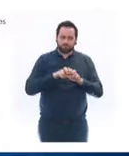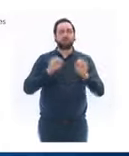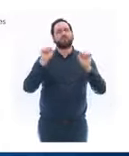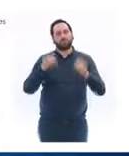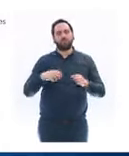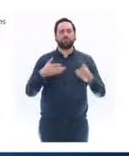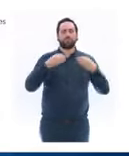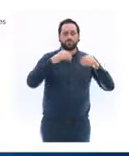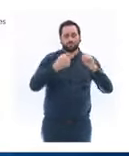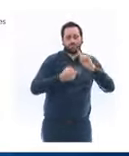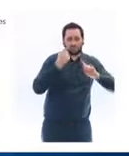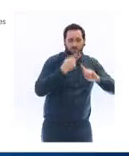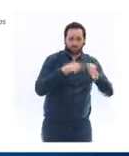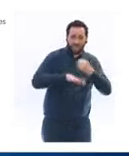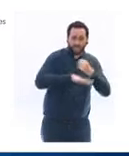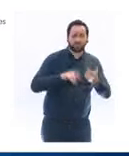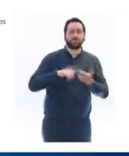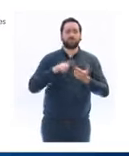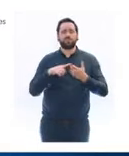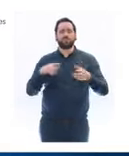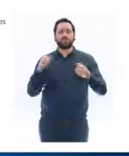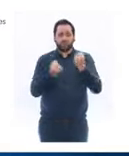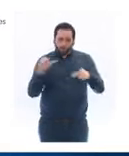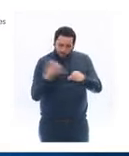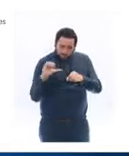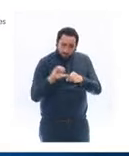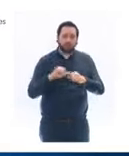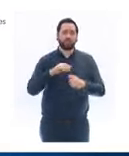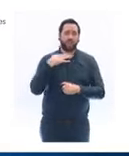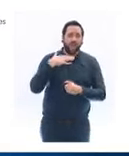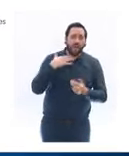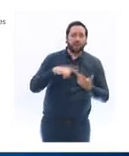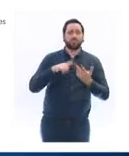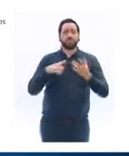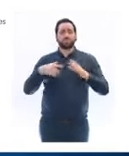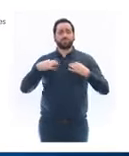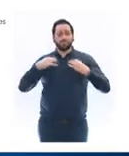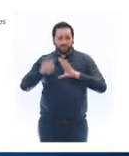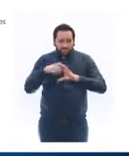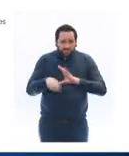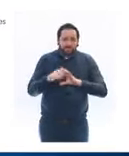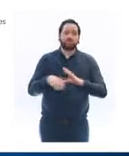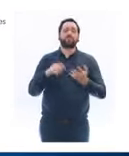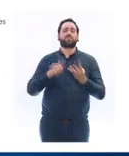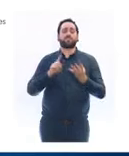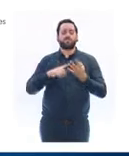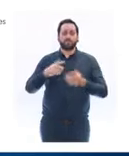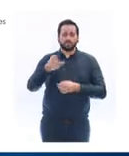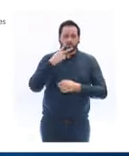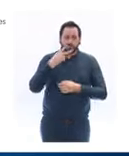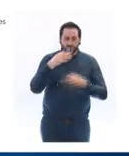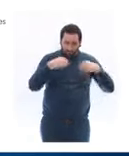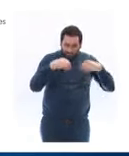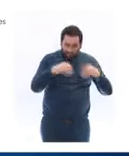les stations-services et les garages, les laveries, les blanchisseries, les magasins de journaux et les tabacs, les opticiens.